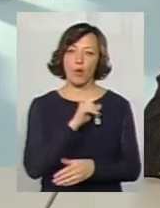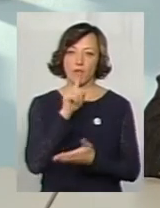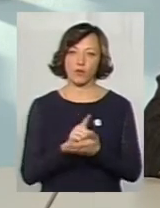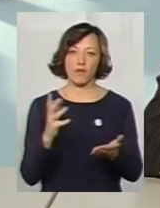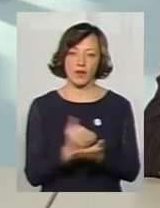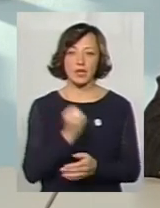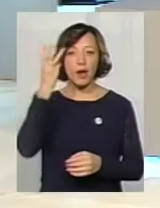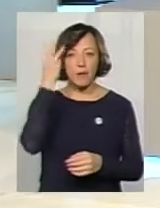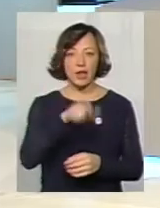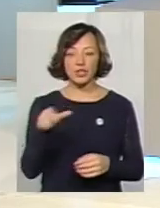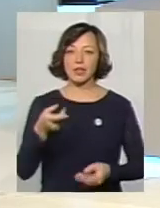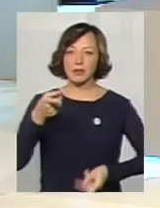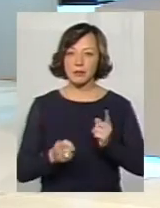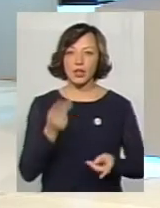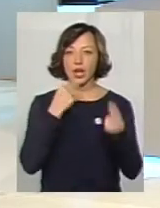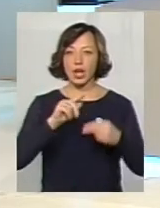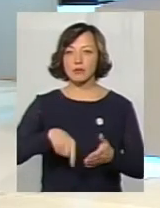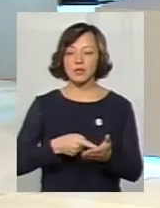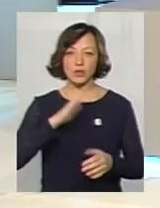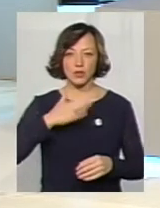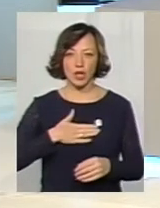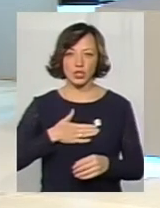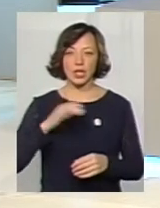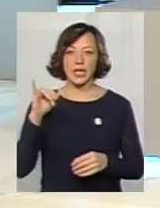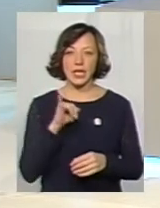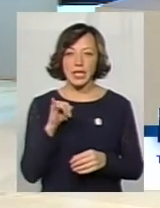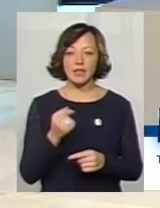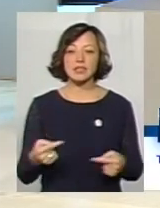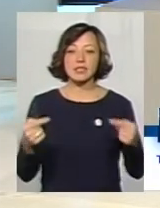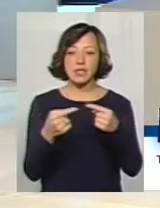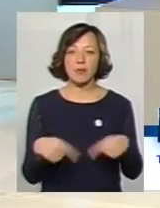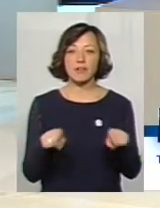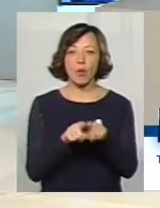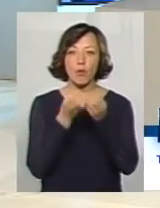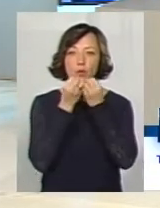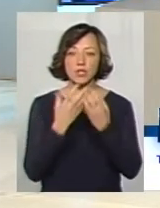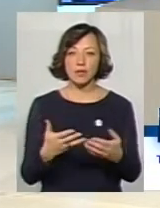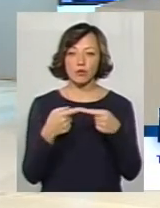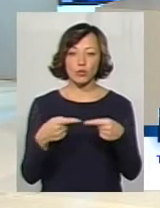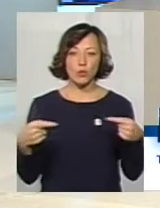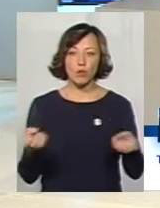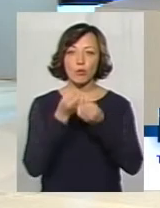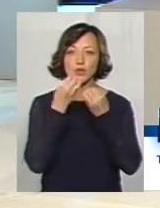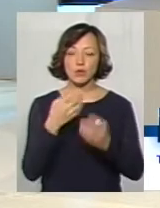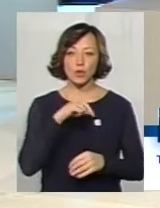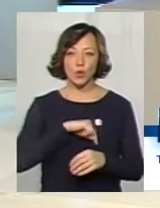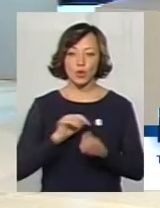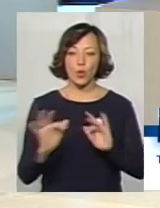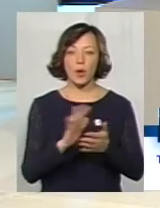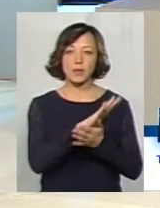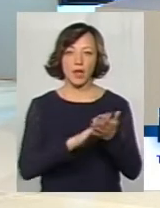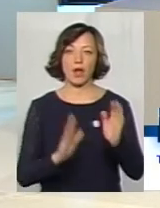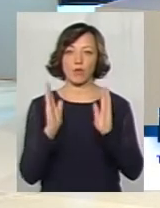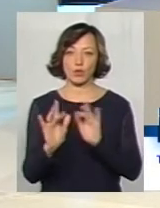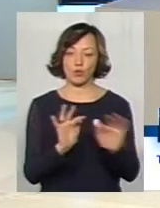вийде. Хмельничани насправді найкраще, місто наше найкраще. І саме в такому позитивному тоні, в позитивному тонусі ми рухаємось далі,